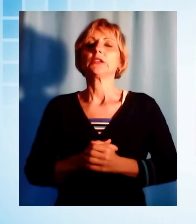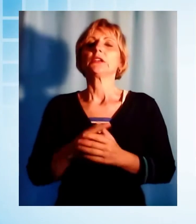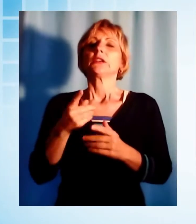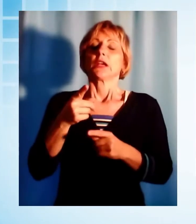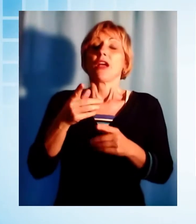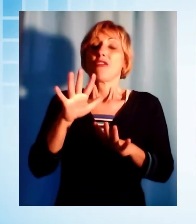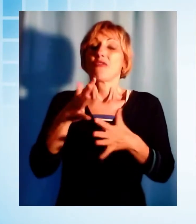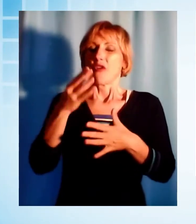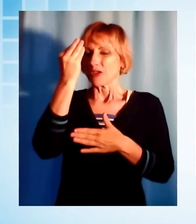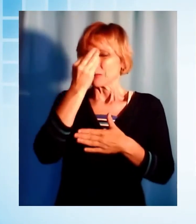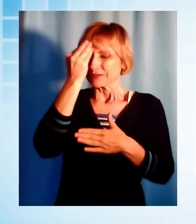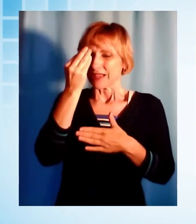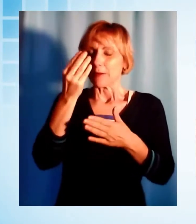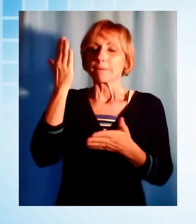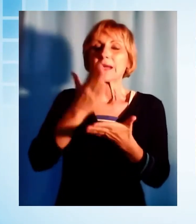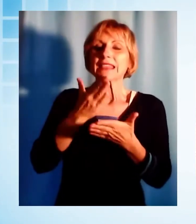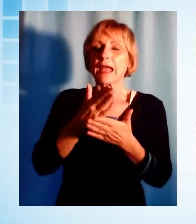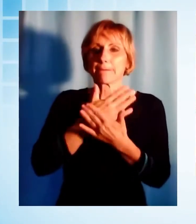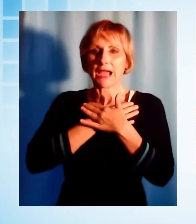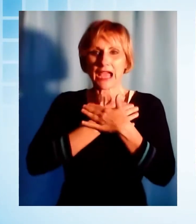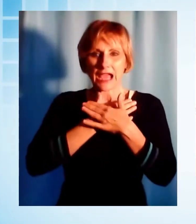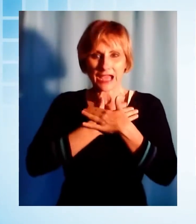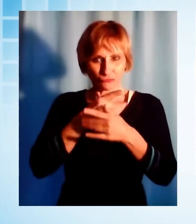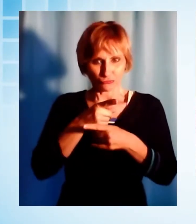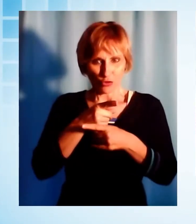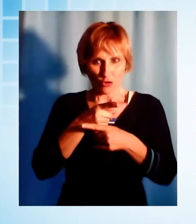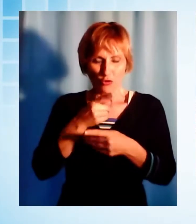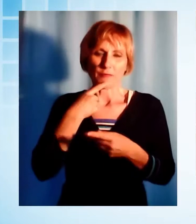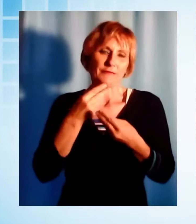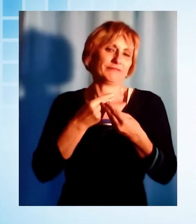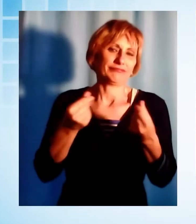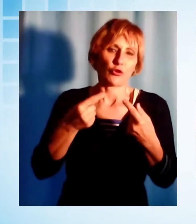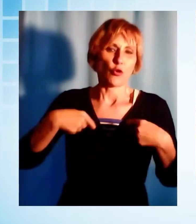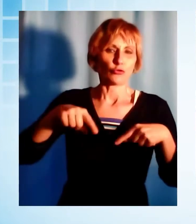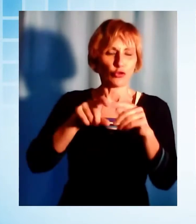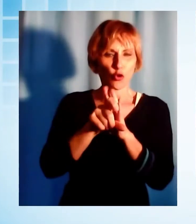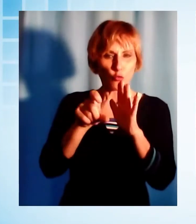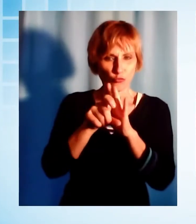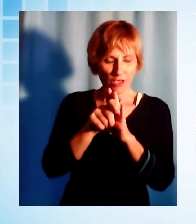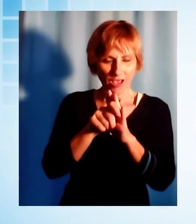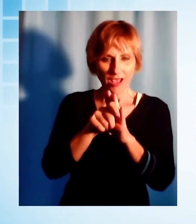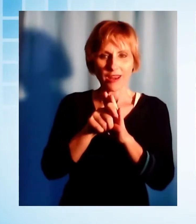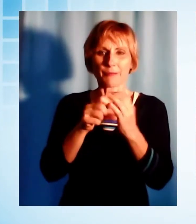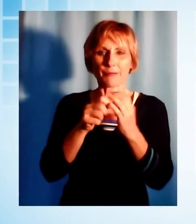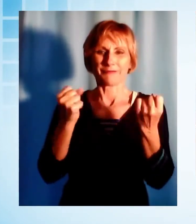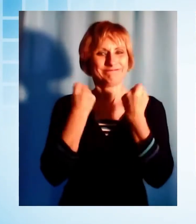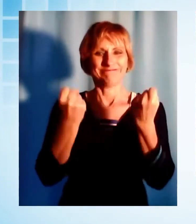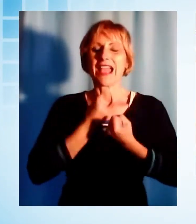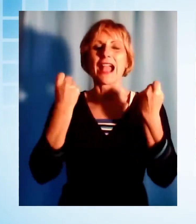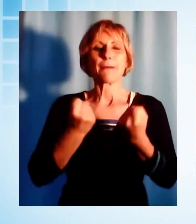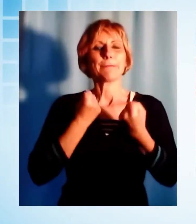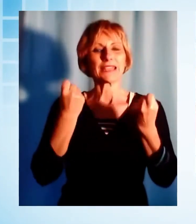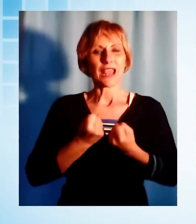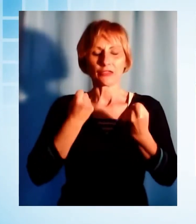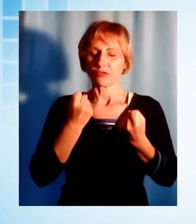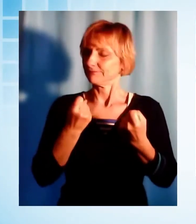metà maggio e una improbabile campagna elettorale in piena fase 2. Per le comunali la finestra elettorale era già stata indicata fra la metà del mese